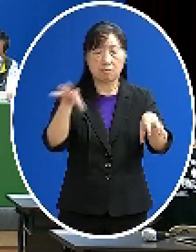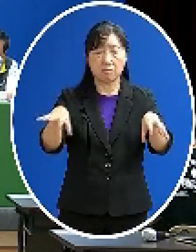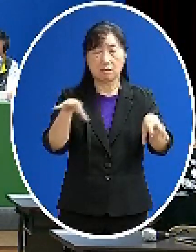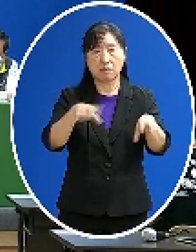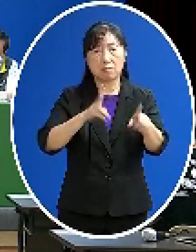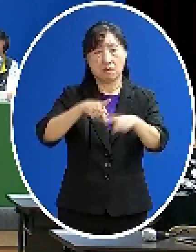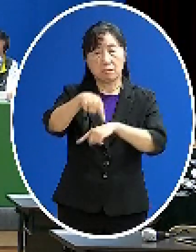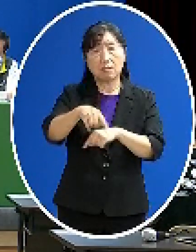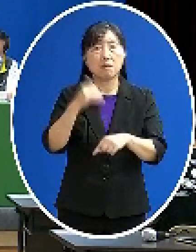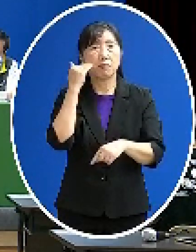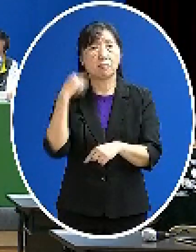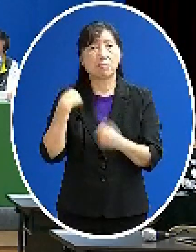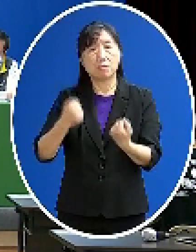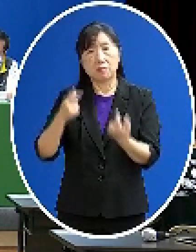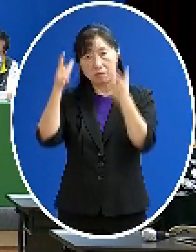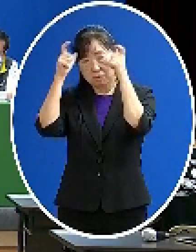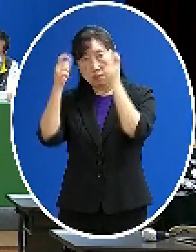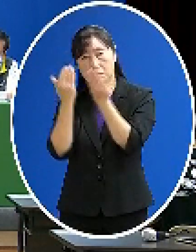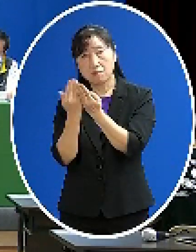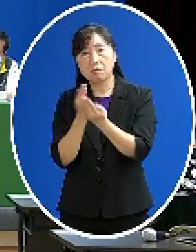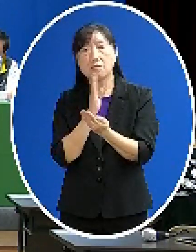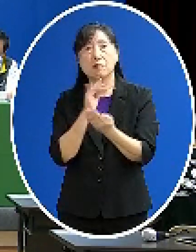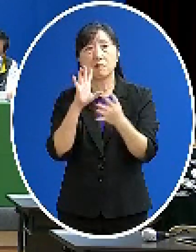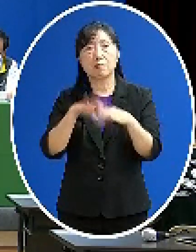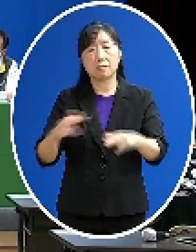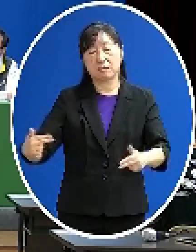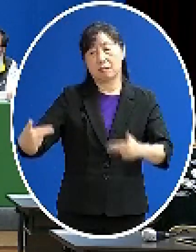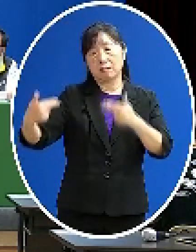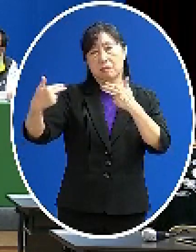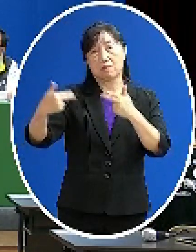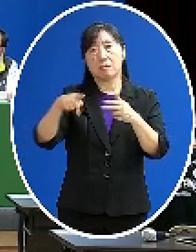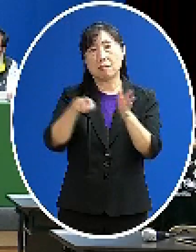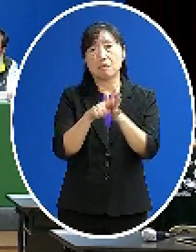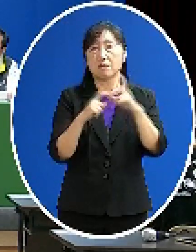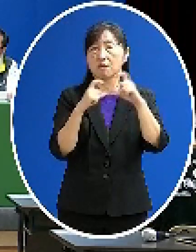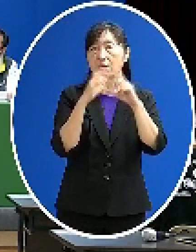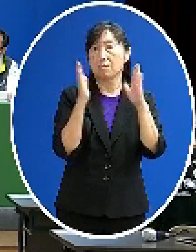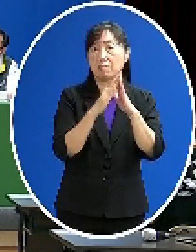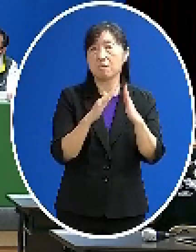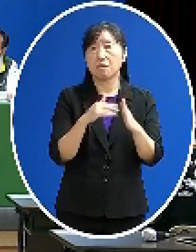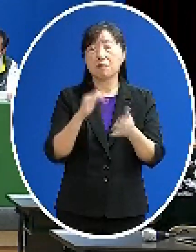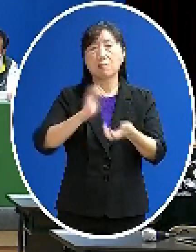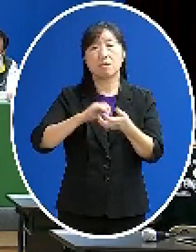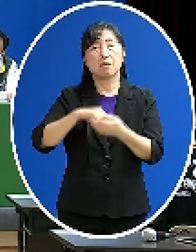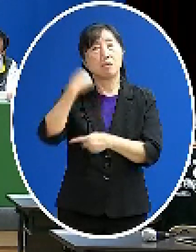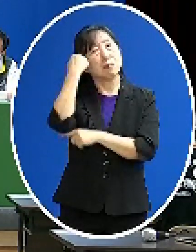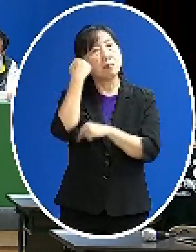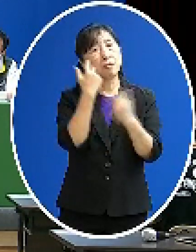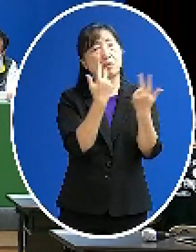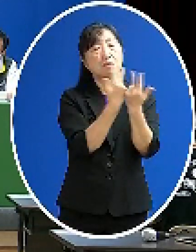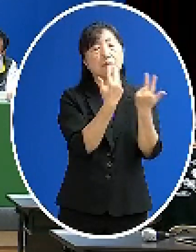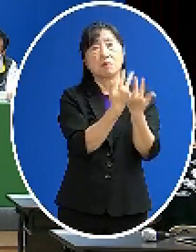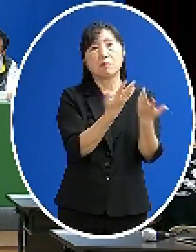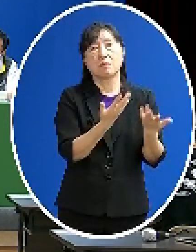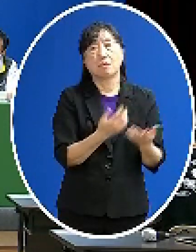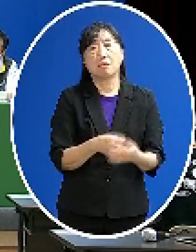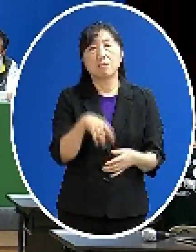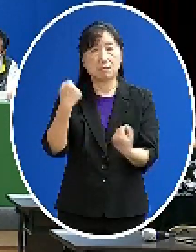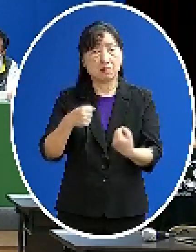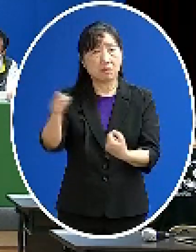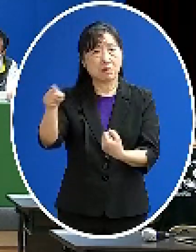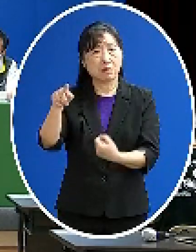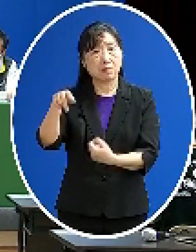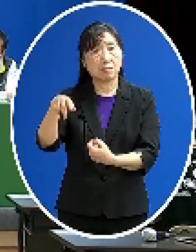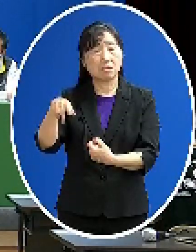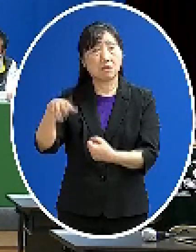學生他在高雄就讀 那因為已經開始遠距上課他要回家 可是他住在新北 那這樣他不知道說他要留在宿